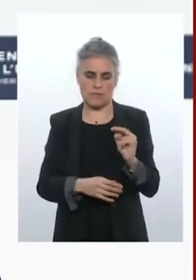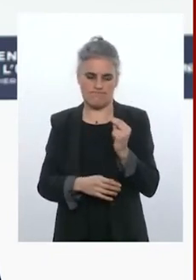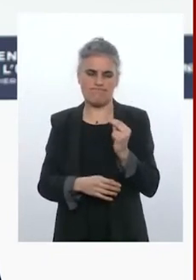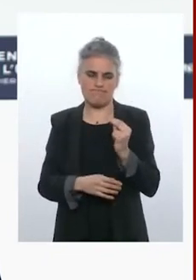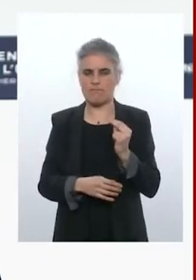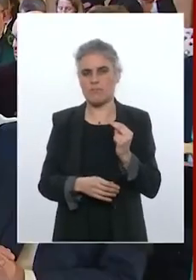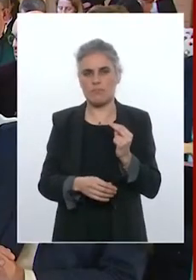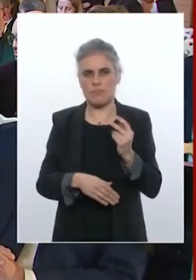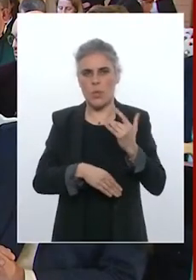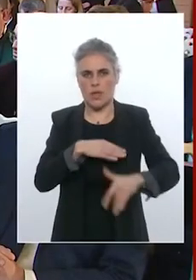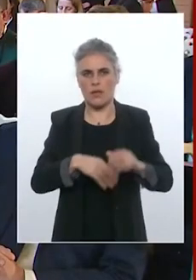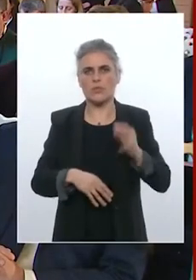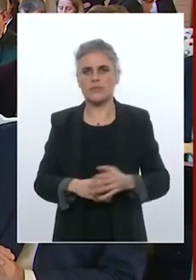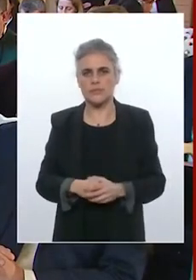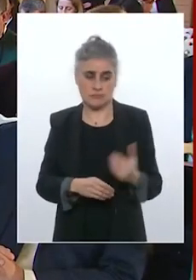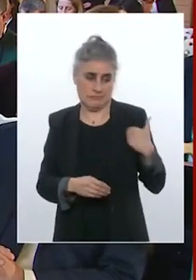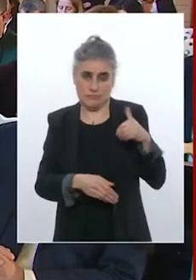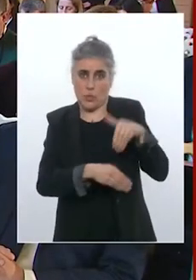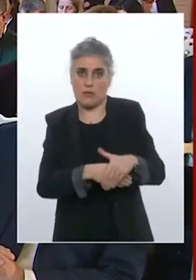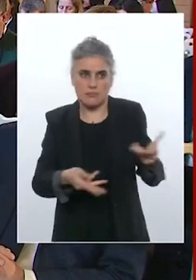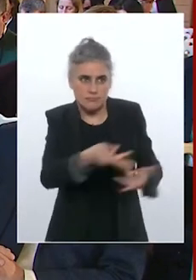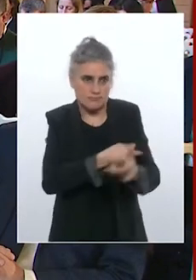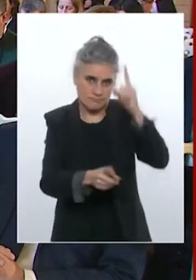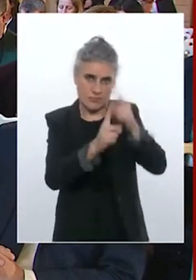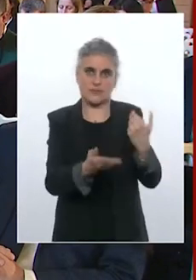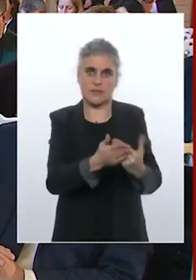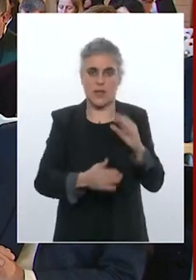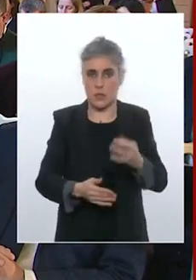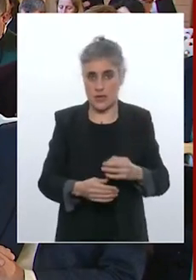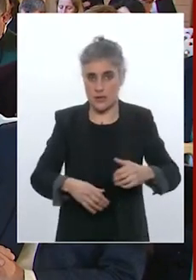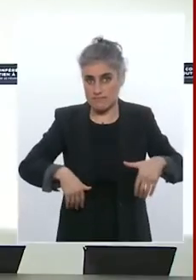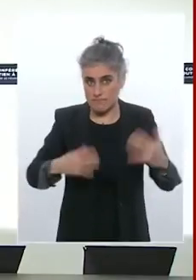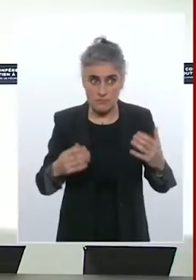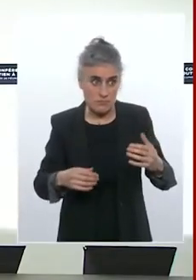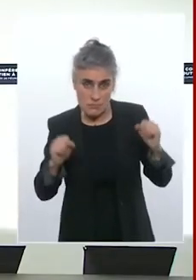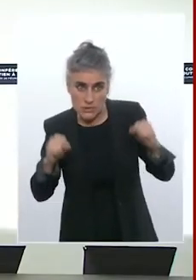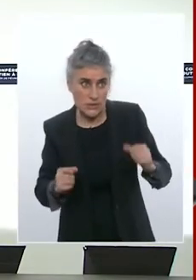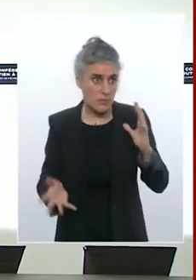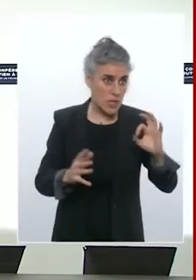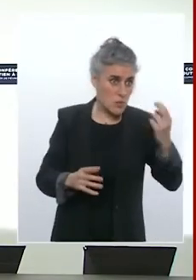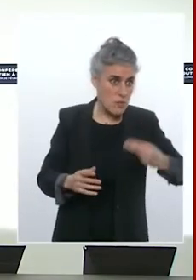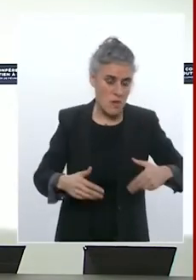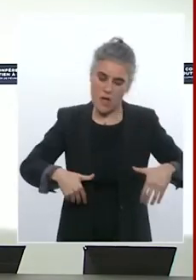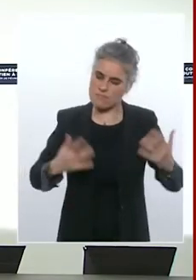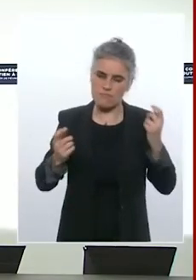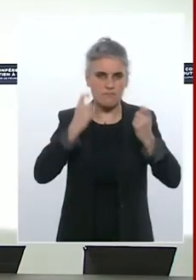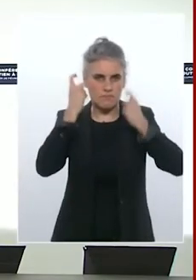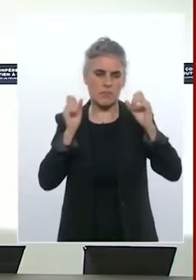Donc tout est possible, si c'est utile, pour atteindre notre objectif. Pour ce qui est ensuite